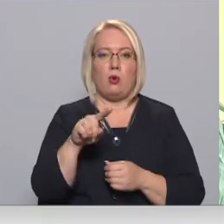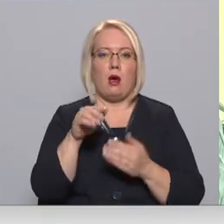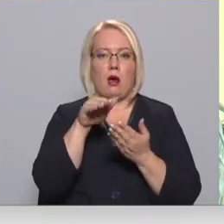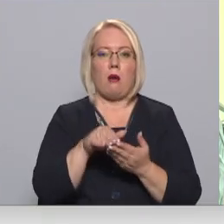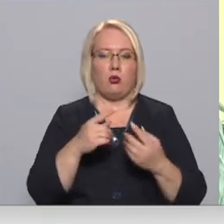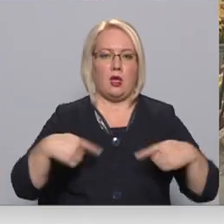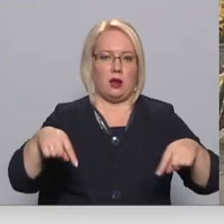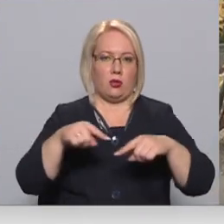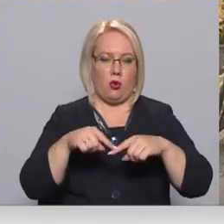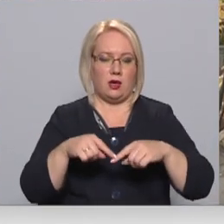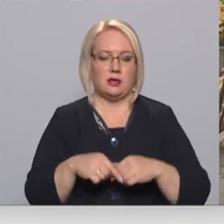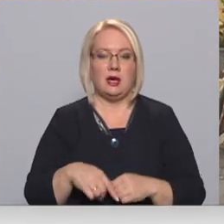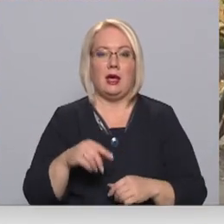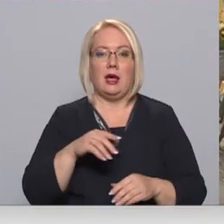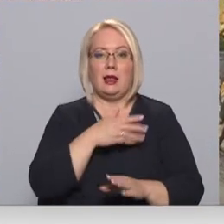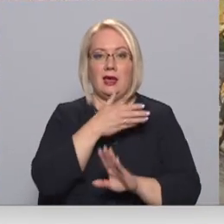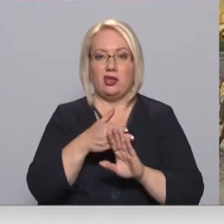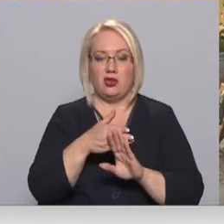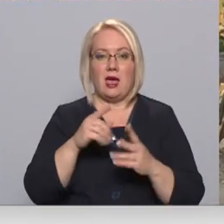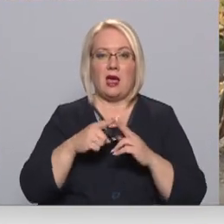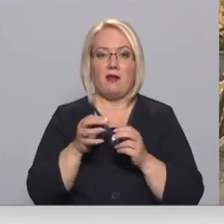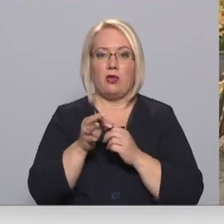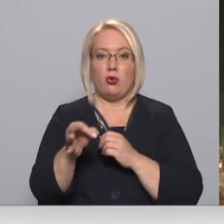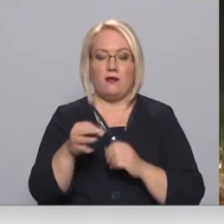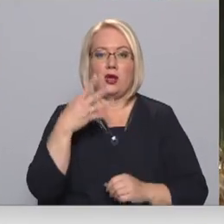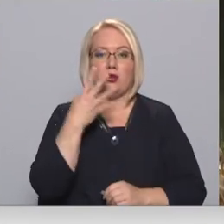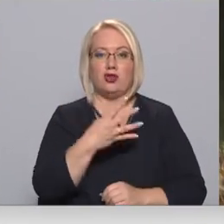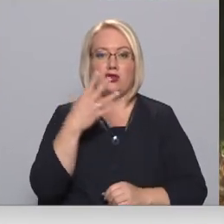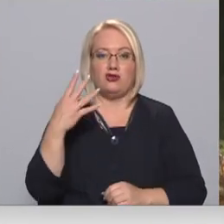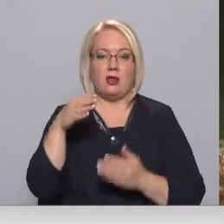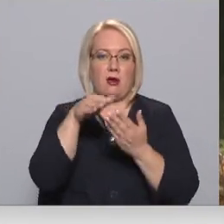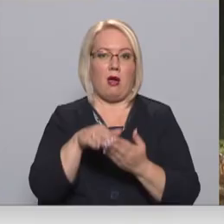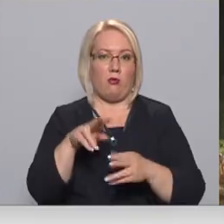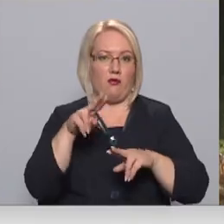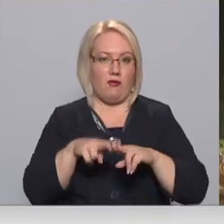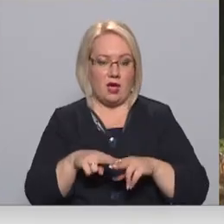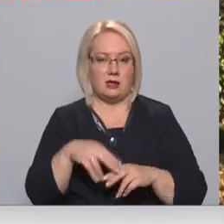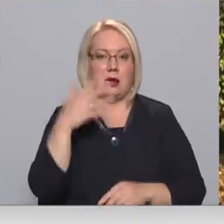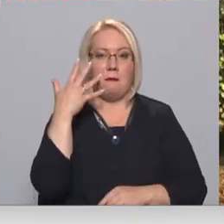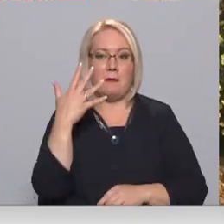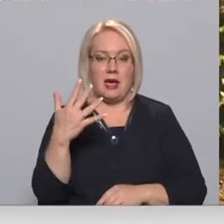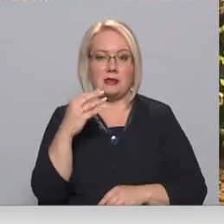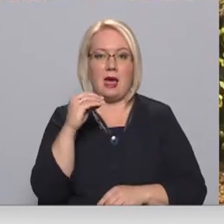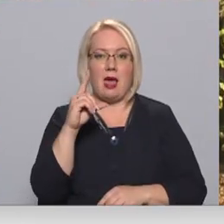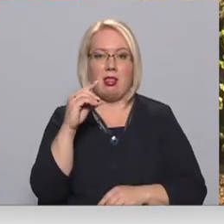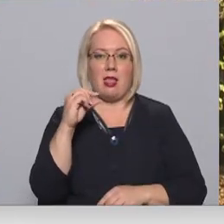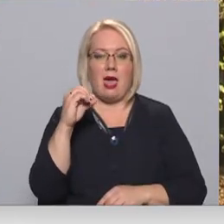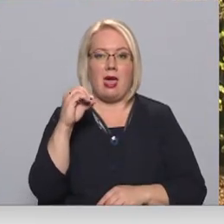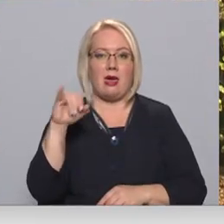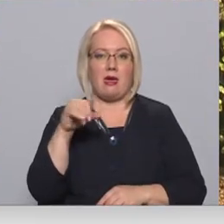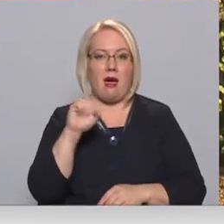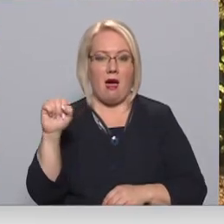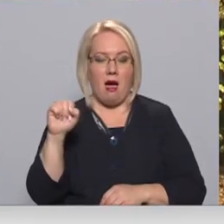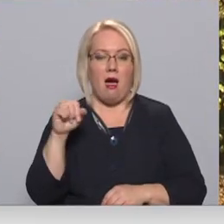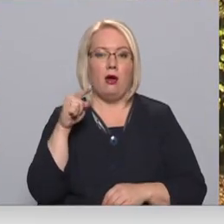no kapu teritorijas. Līčinējā Jelgavas noda ir 44 kapsētas, no kurām piecas elejas pagastā. Parka